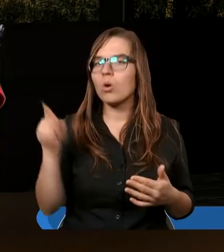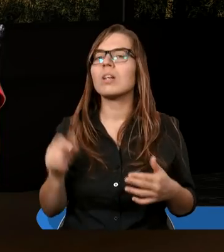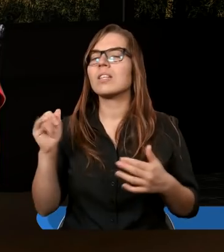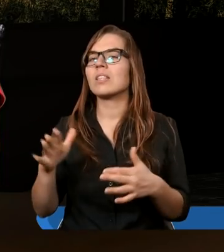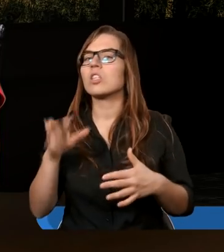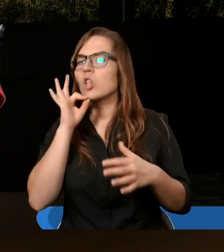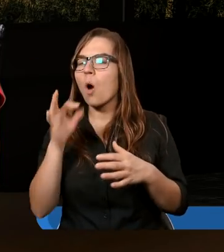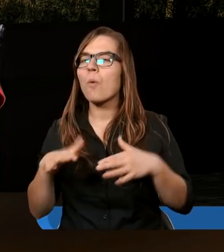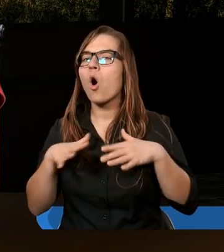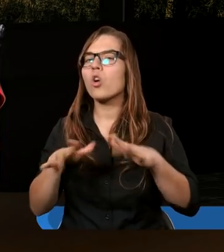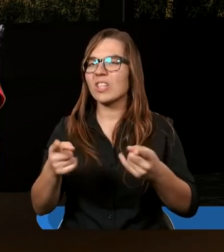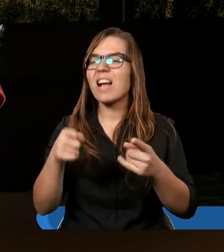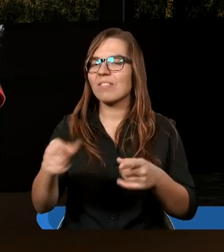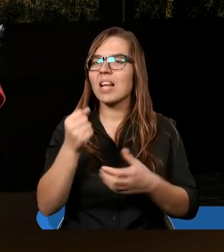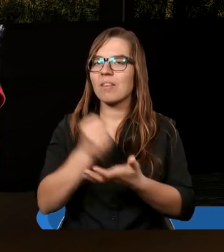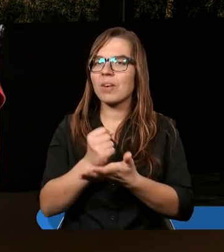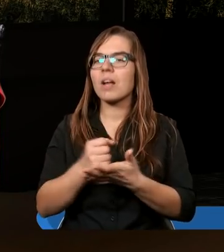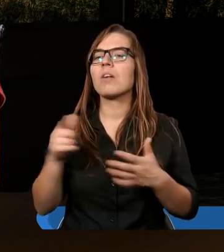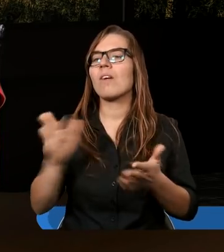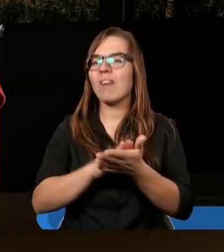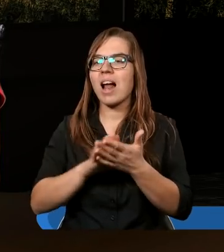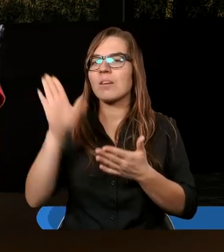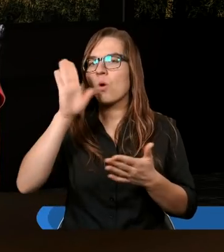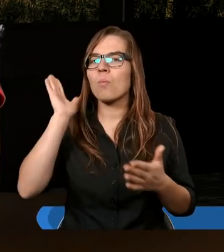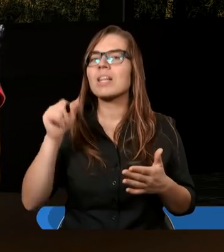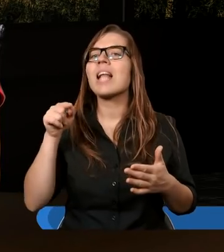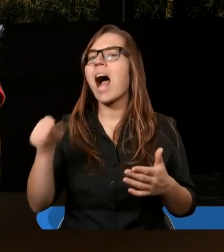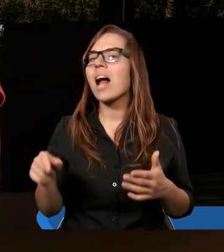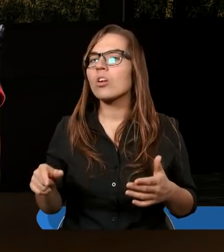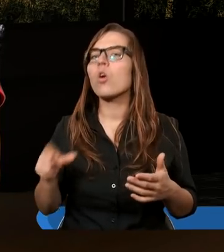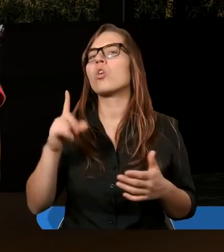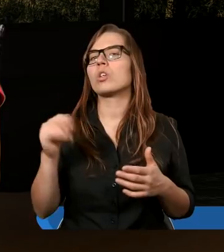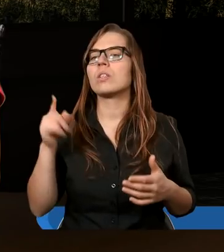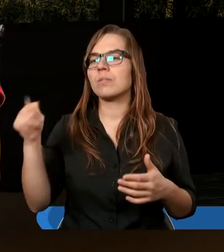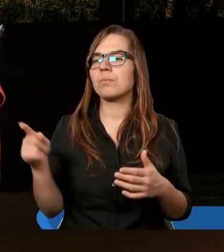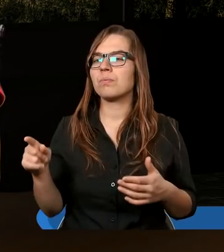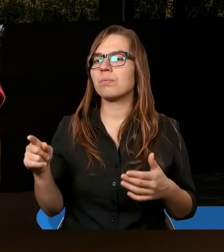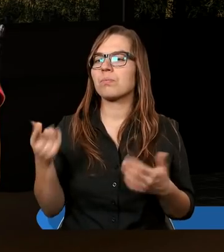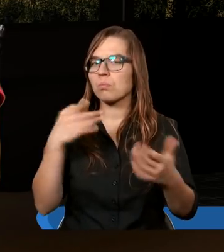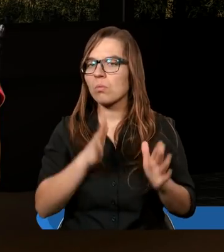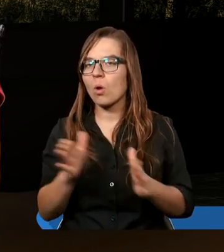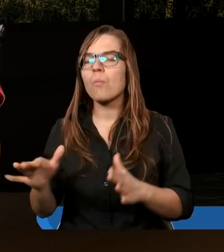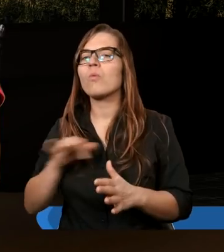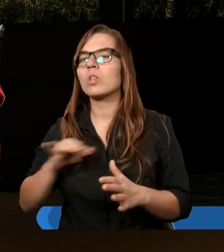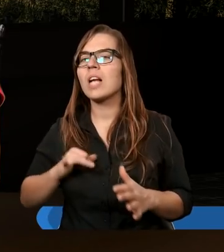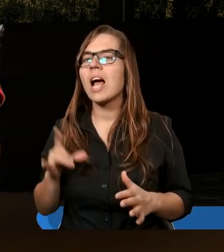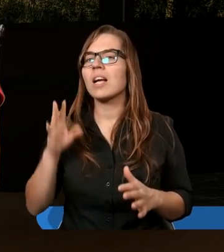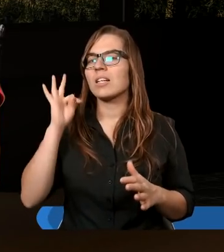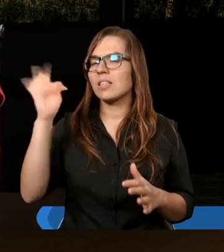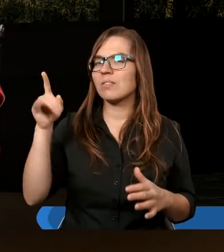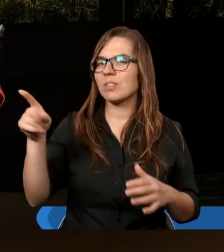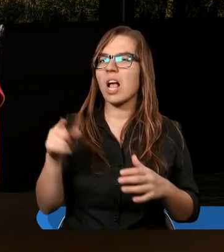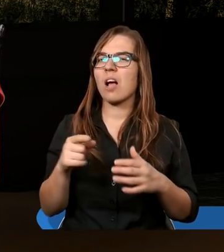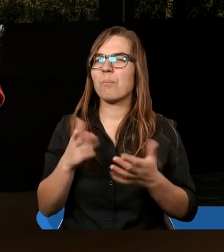Doznawszy dobrodziejstwa tej służby, chwalić będą Boga za to, że podporządkowujecie się